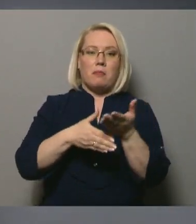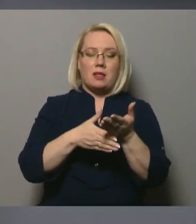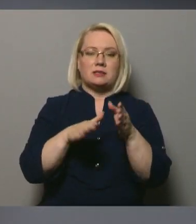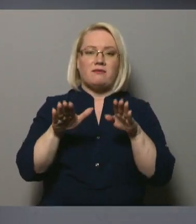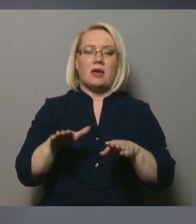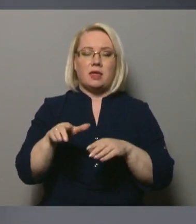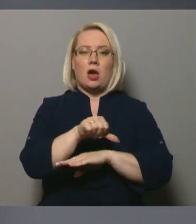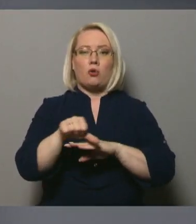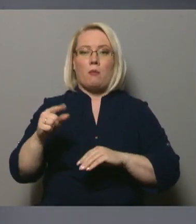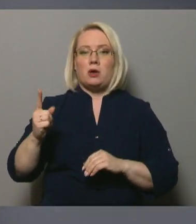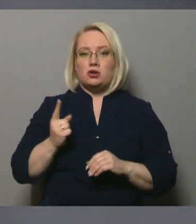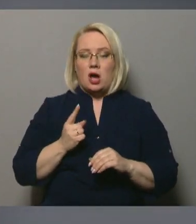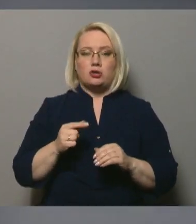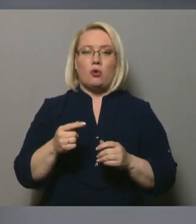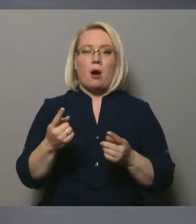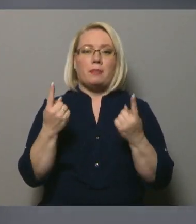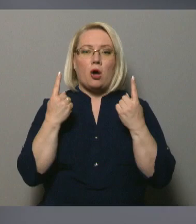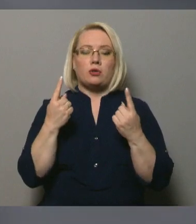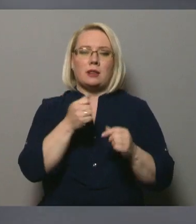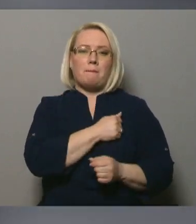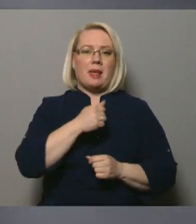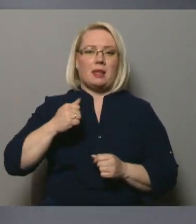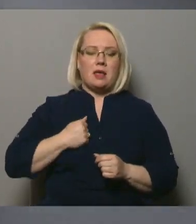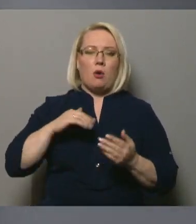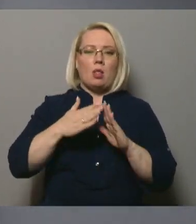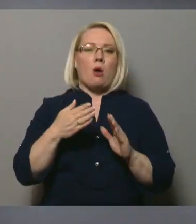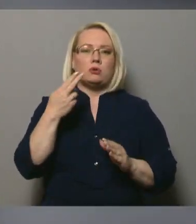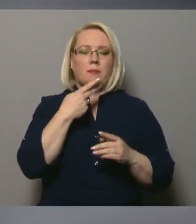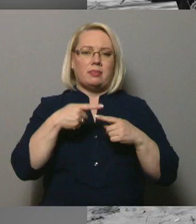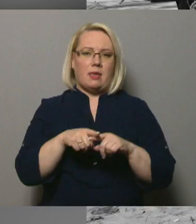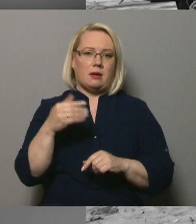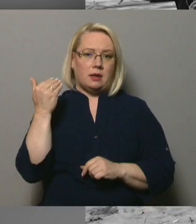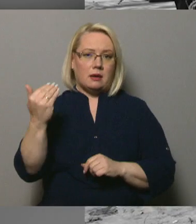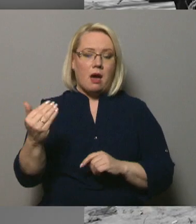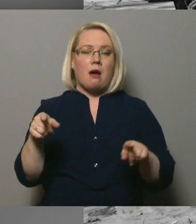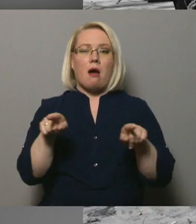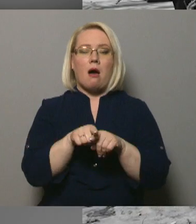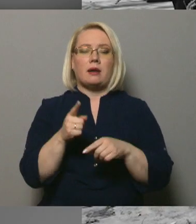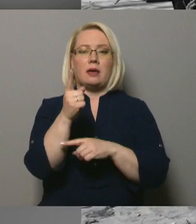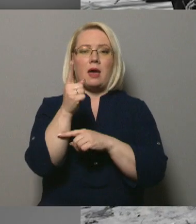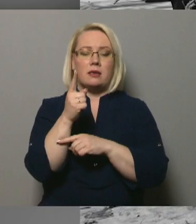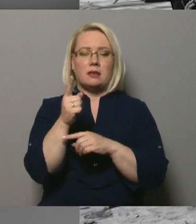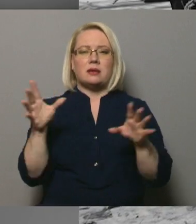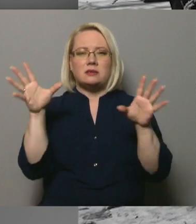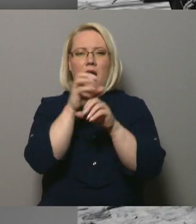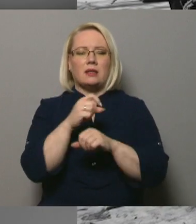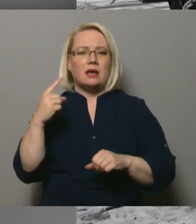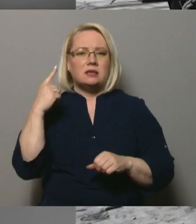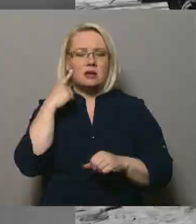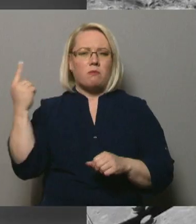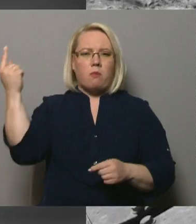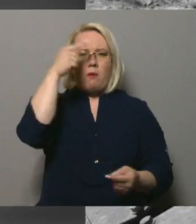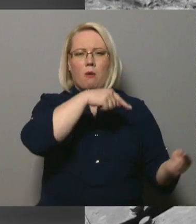robeža sargi, prioritāti šobrīd ir militārai un lauksēmniecības tehnikai. Arī ir atķerts naktī svilpušas pāri